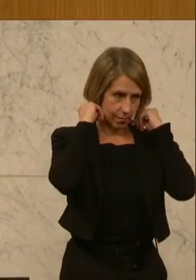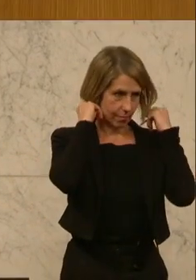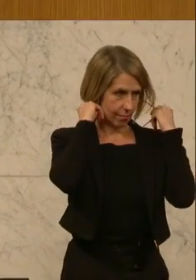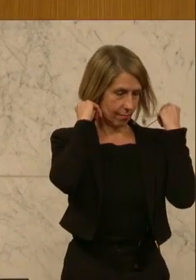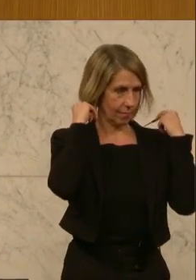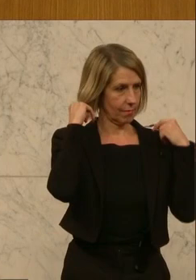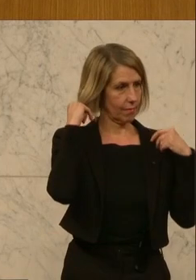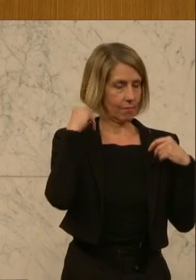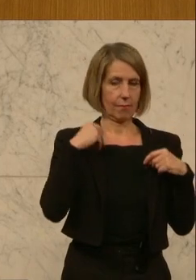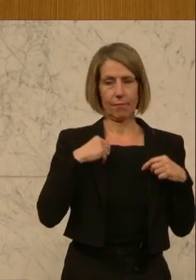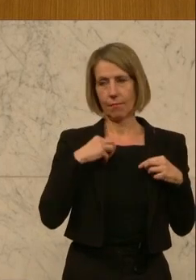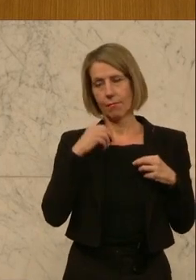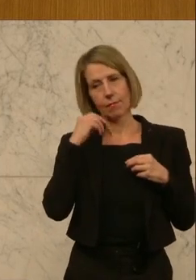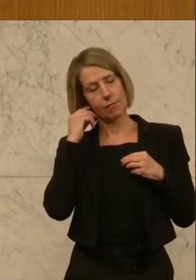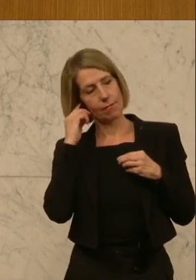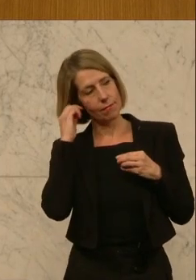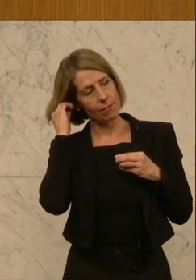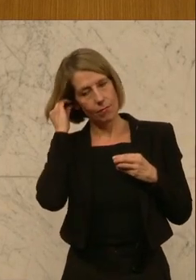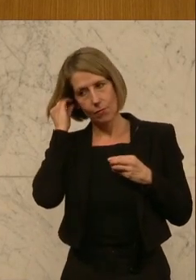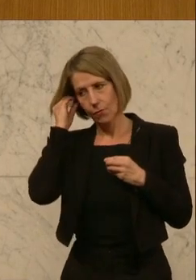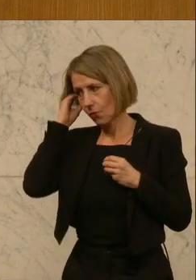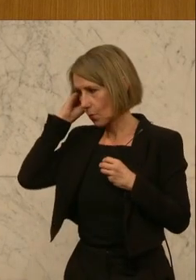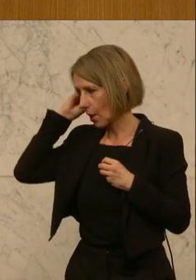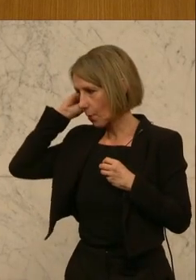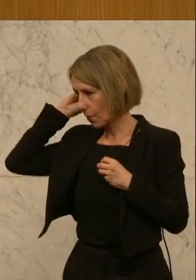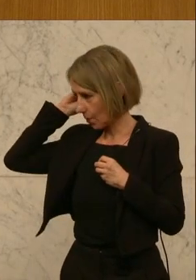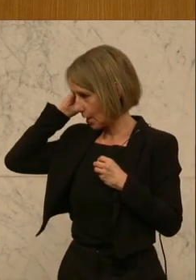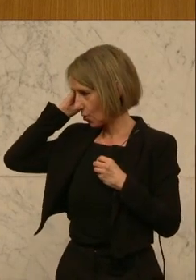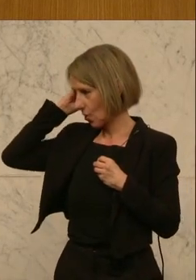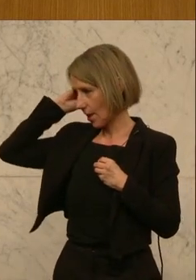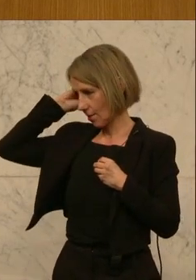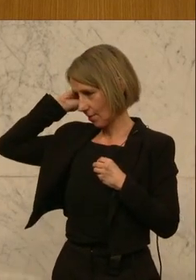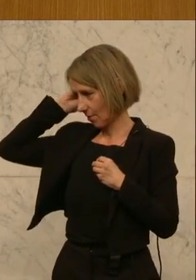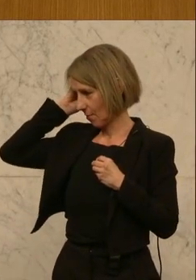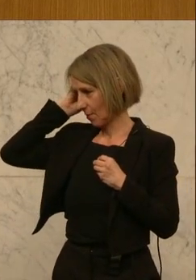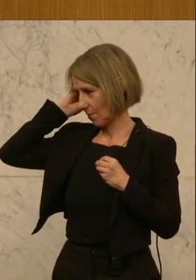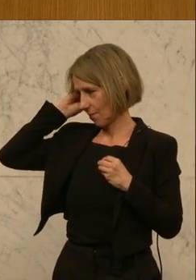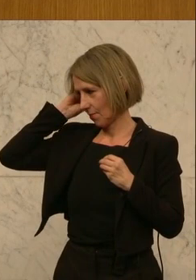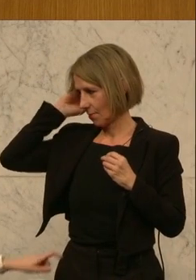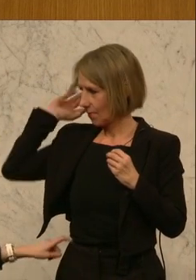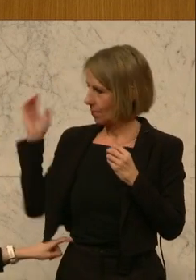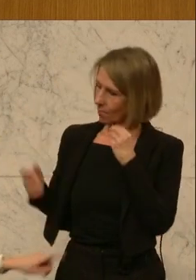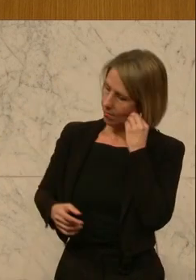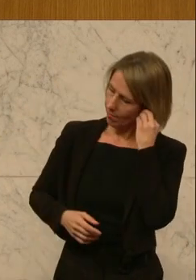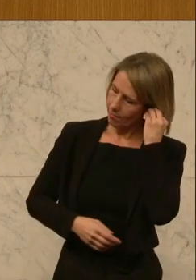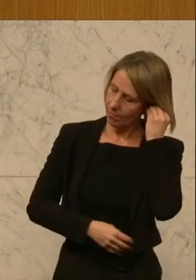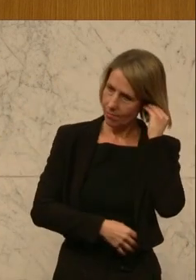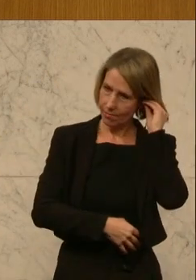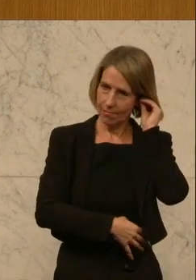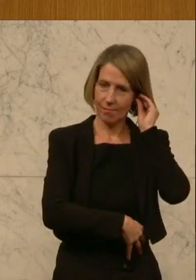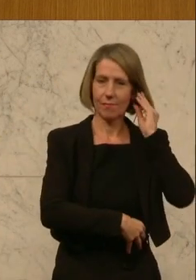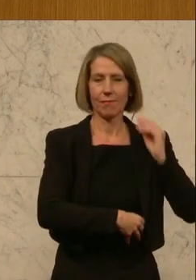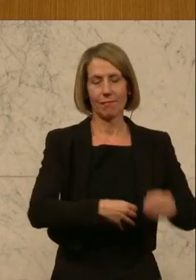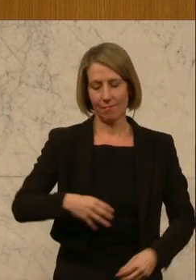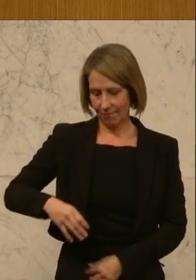Jetzt der Abgeordnete, sehr geehrte Zuseherinnen und Zuseher. Ich habe tatsächlich noch nie eine Anfrage, eine dringliche Anfrage